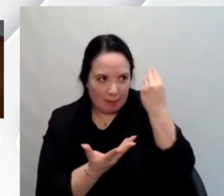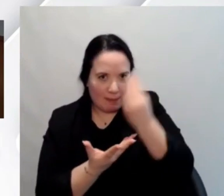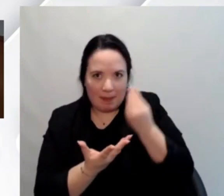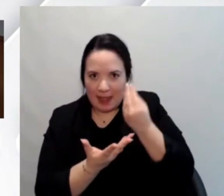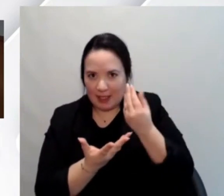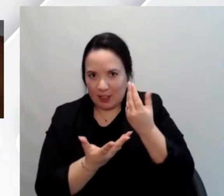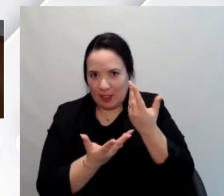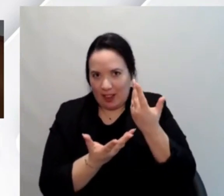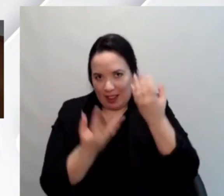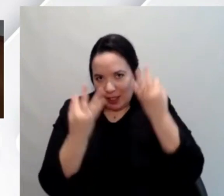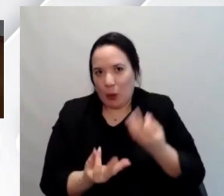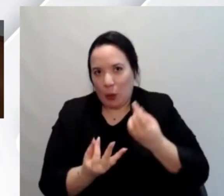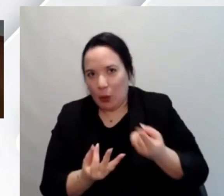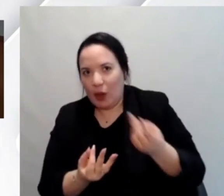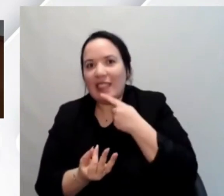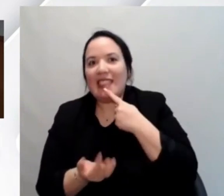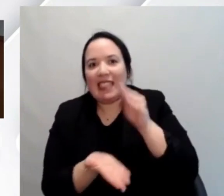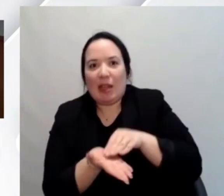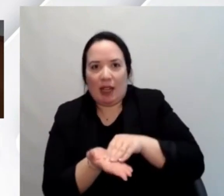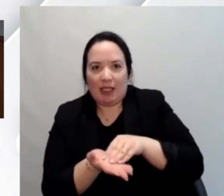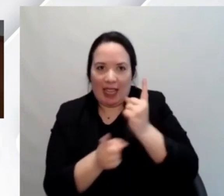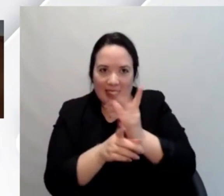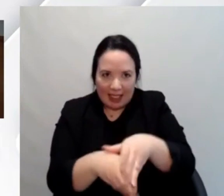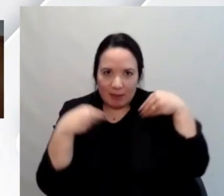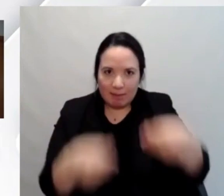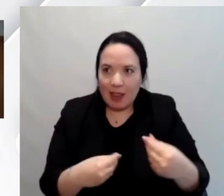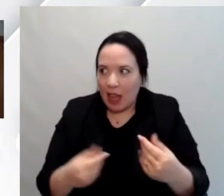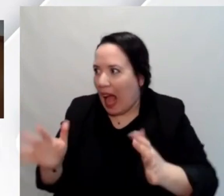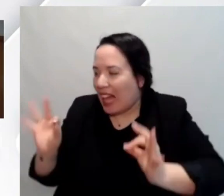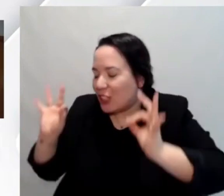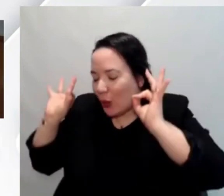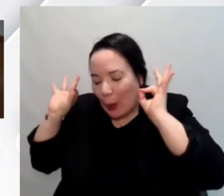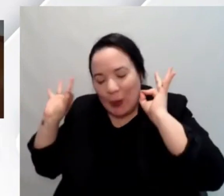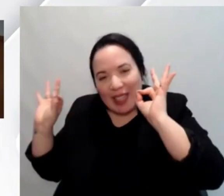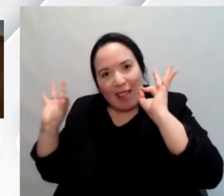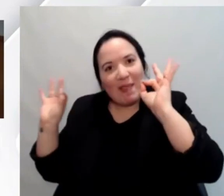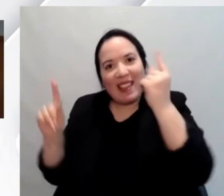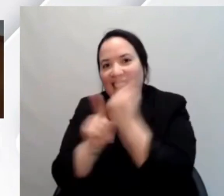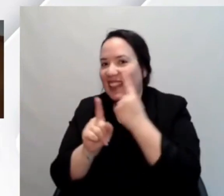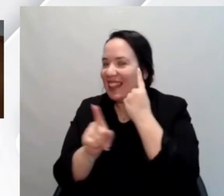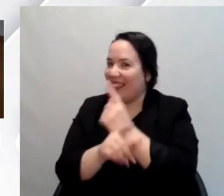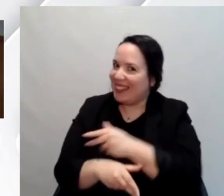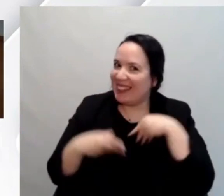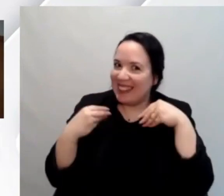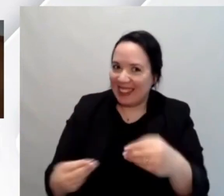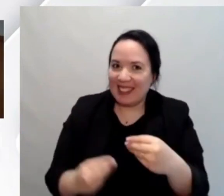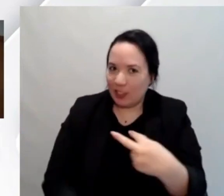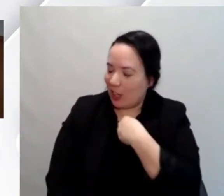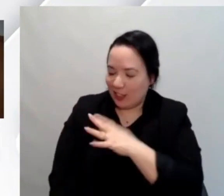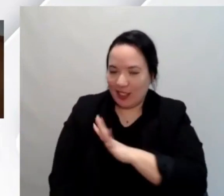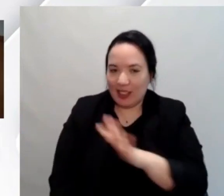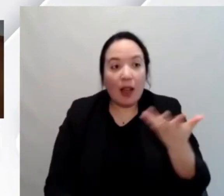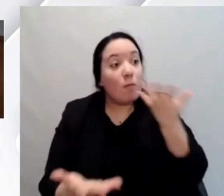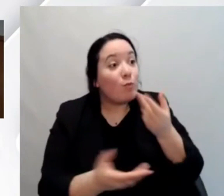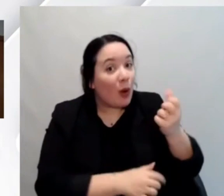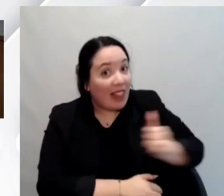siano invitati a partecipare alla prossima edizione quindi se ci dà informazioni sulle date sul luogo e su quello che